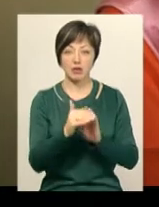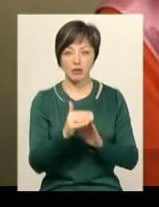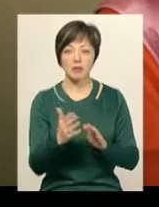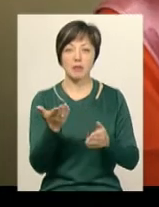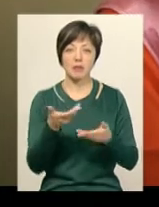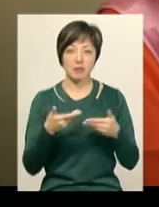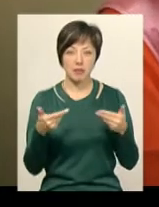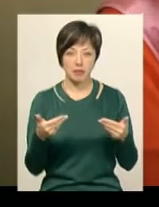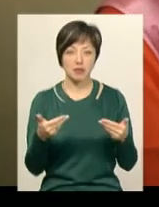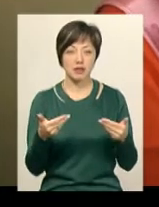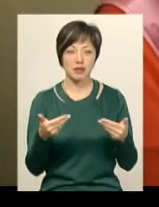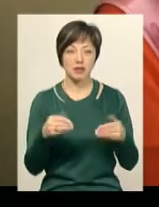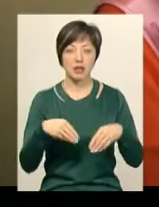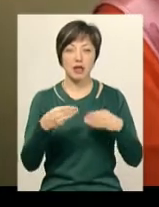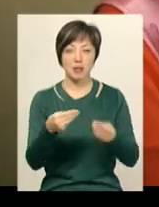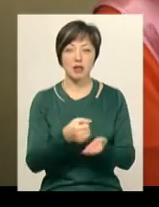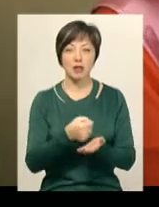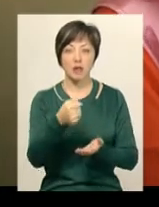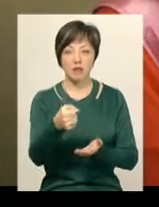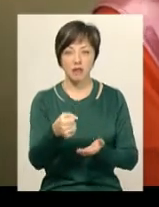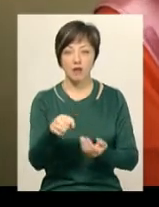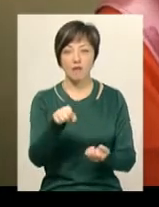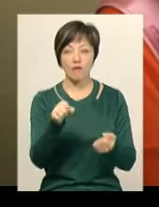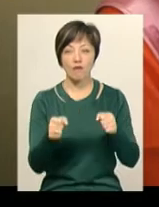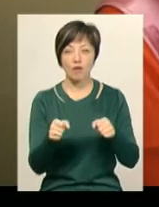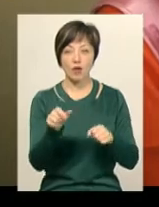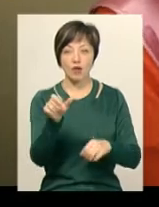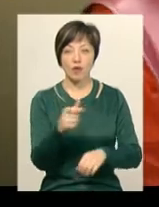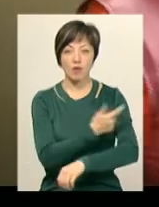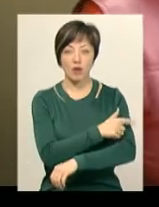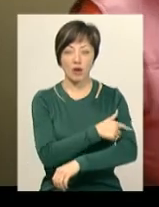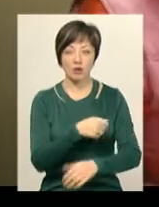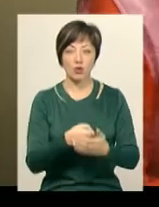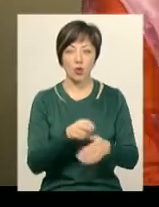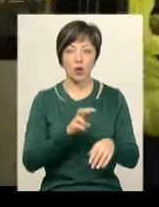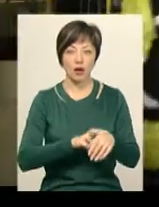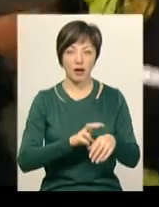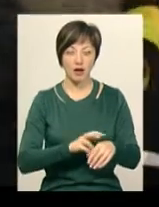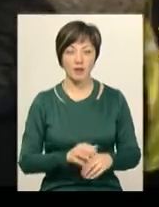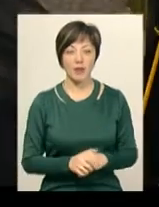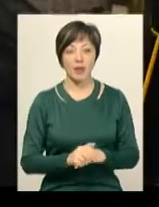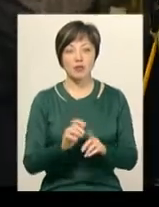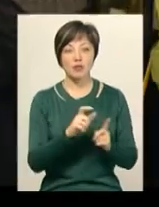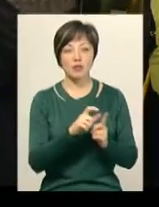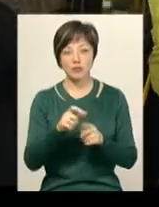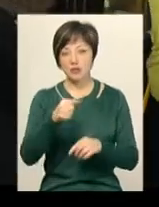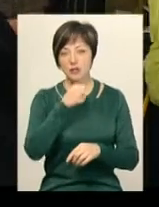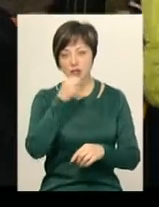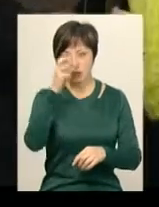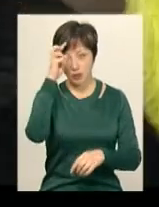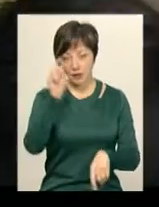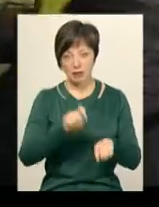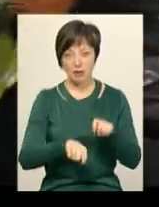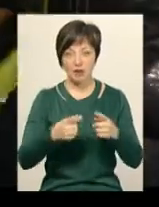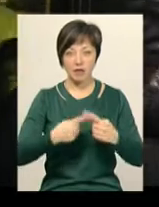звільняємо і даємо направлення водію в поліклініку до лікаря. За словами старшого державного інспектора